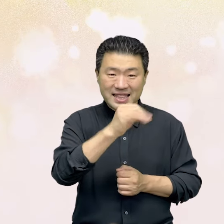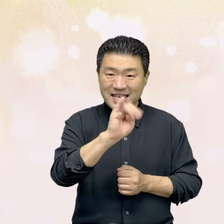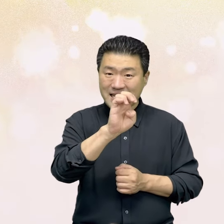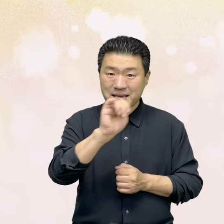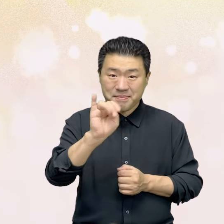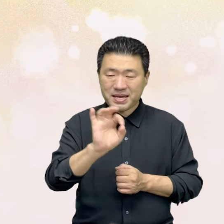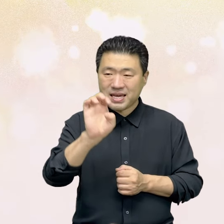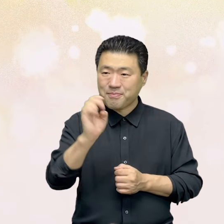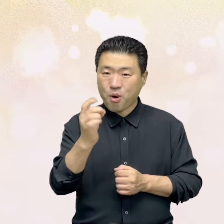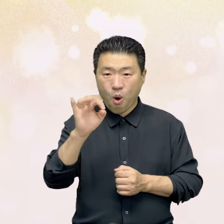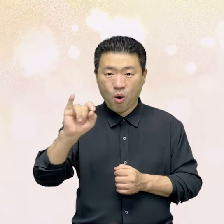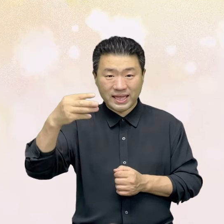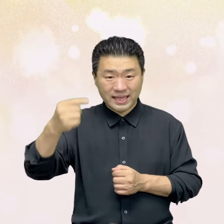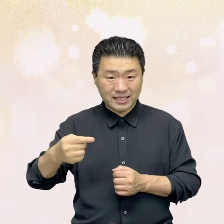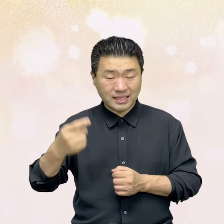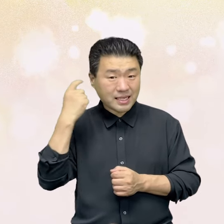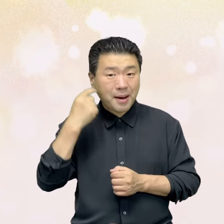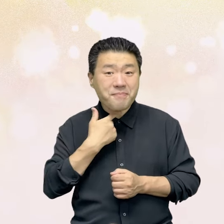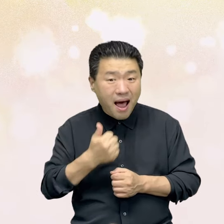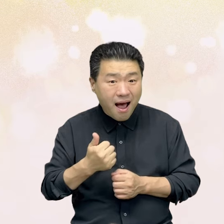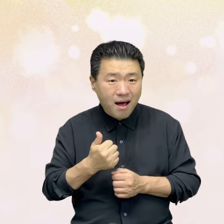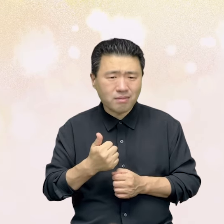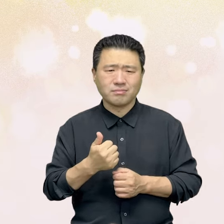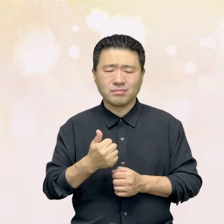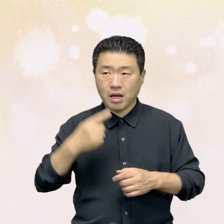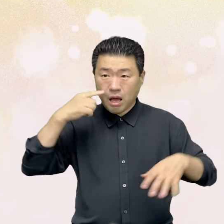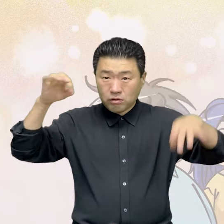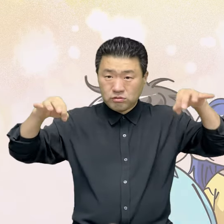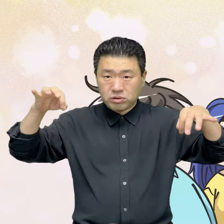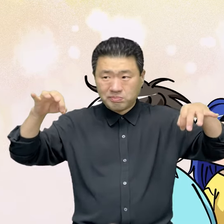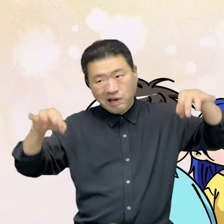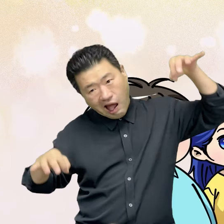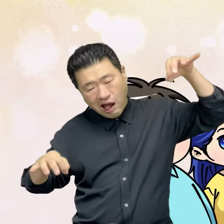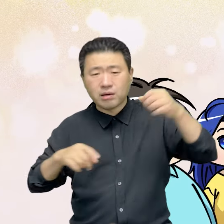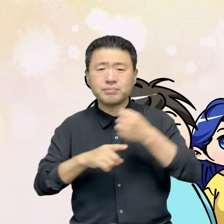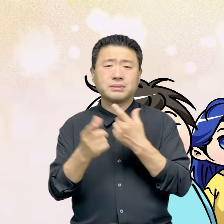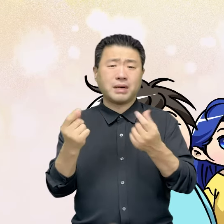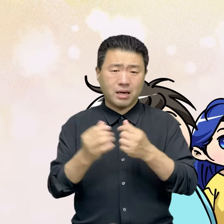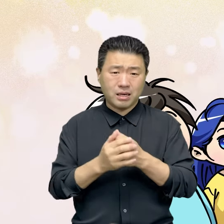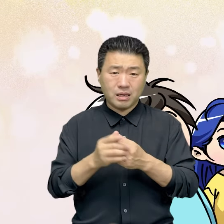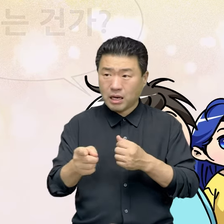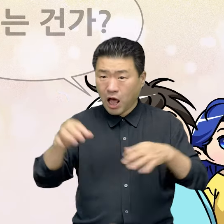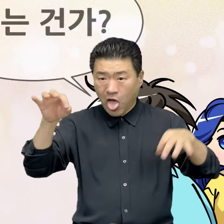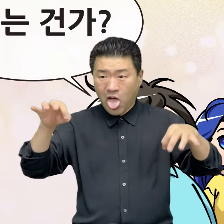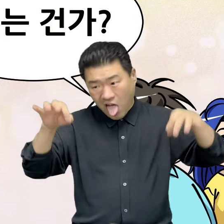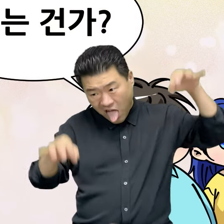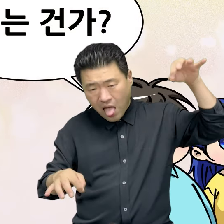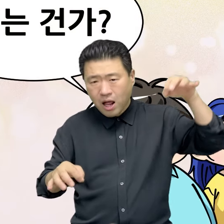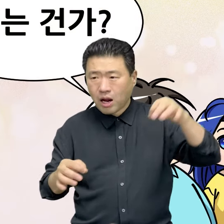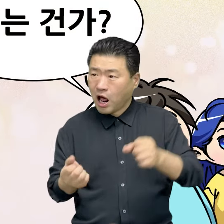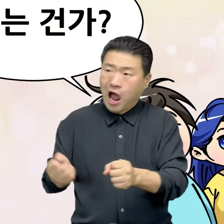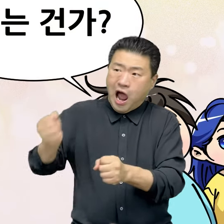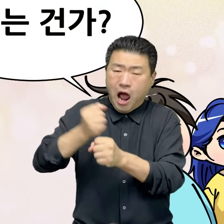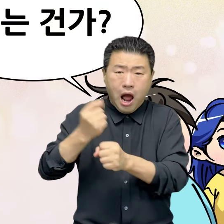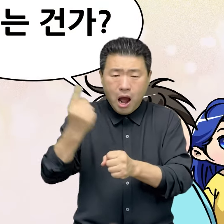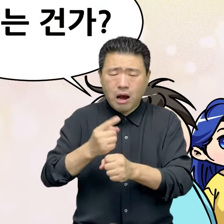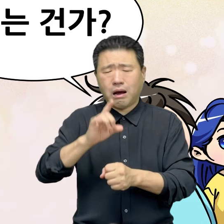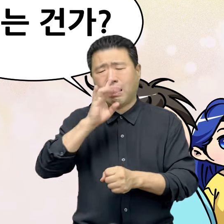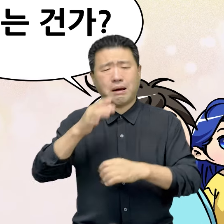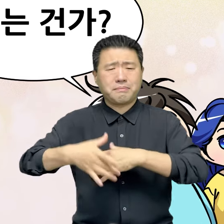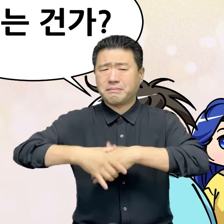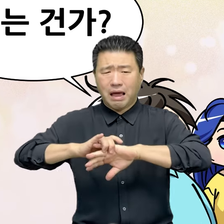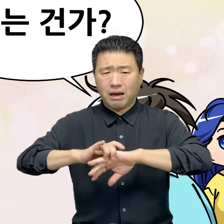여러분, 팁핑포인트라는 말 들어보셨나요? 균형이 깨지는 순간을 뜻하는데 이 지점이 지나면